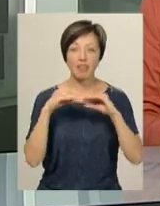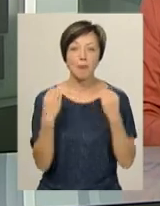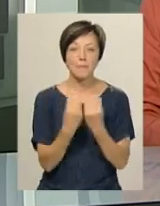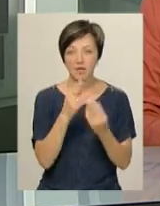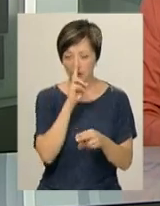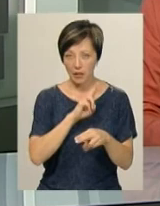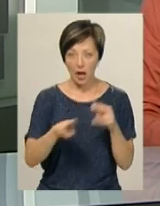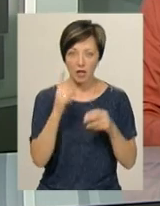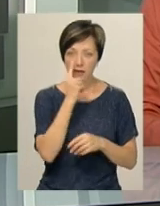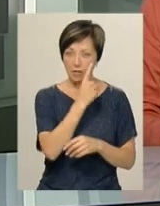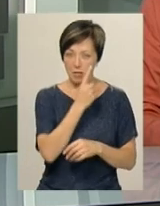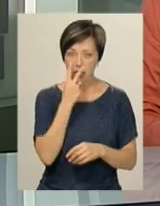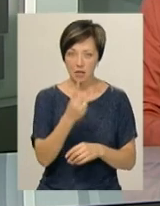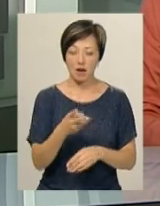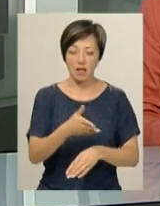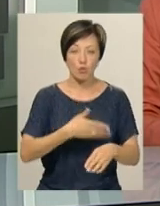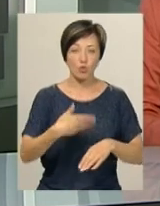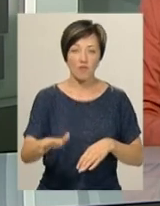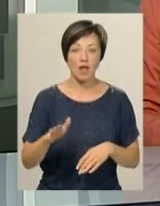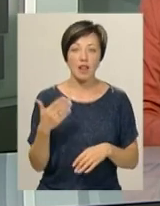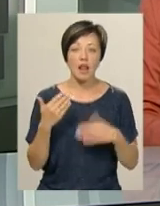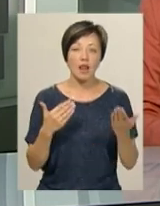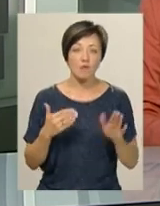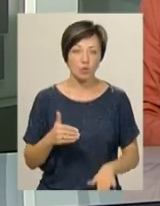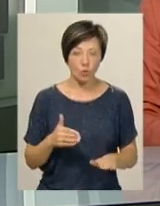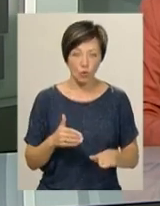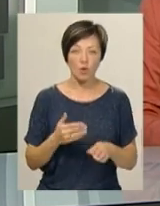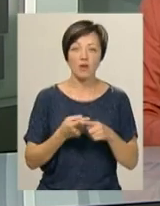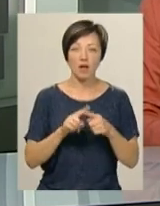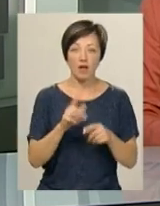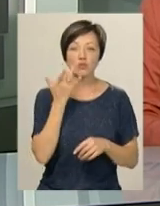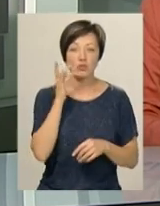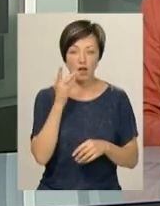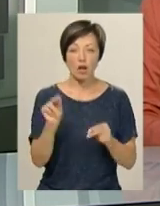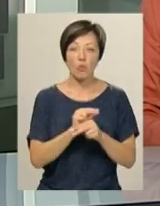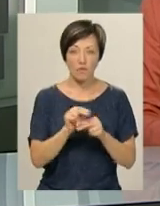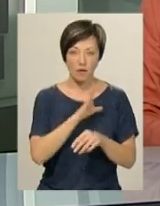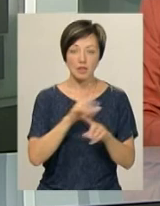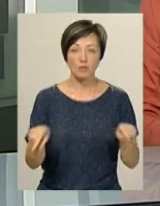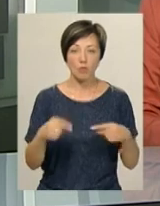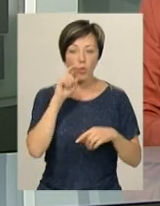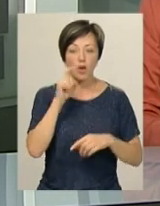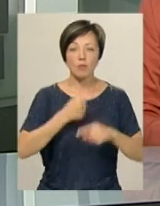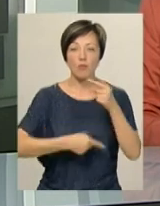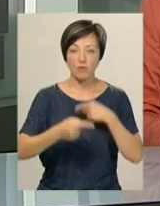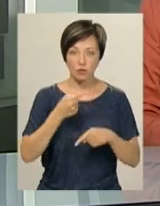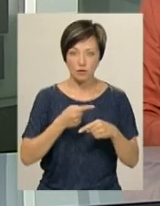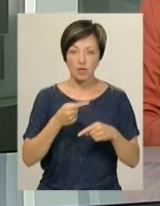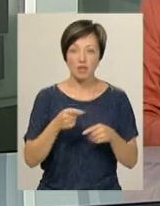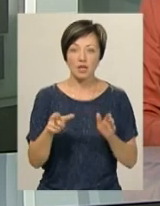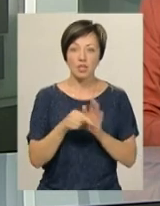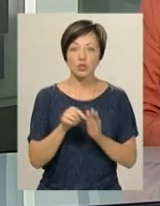міні, втратив зір. Згодом ампутували ліву ногу. У США він лікувався і проходив реабілітацію. До України повернувся із